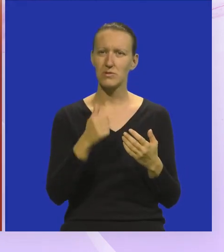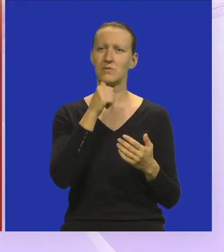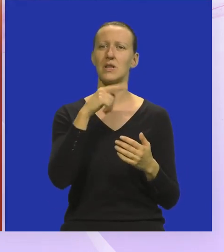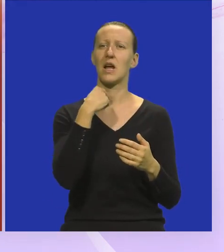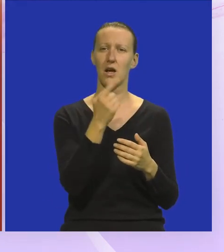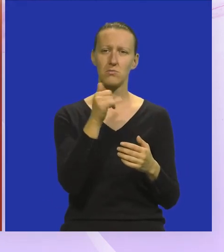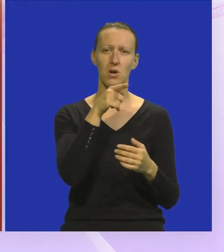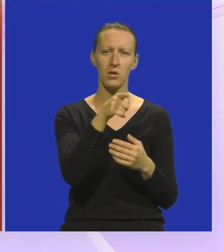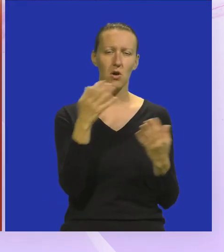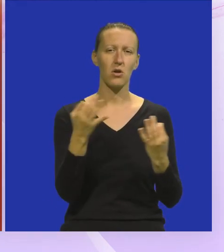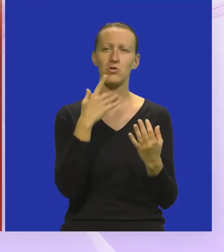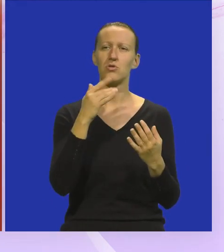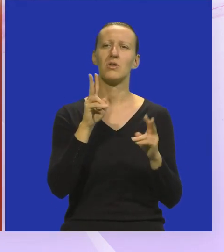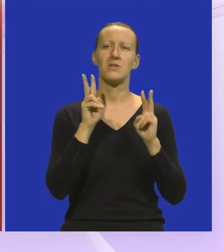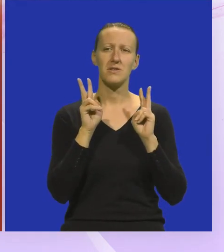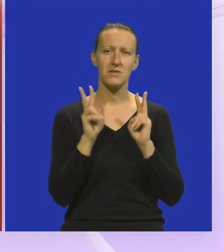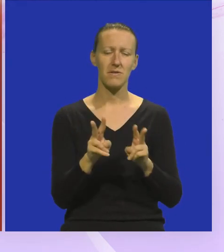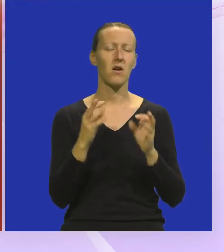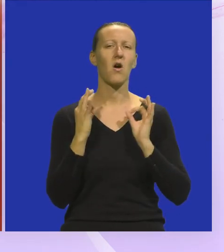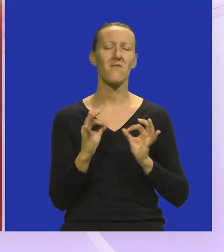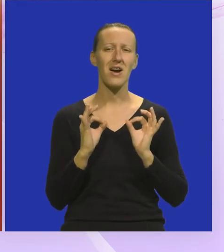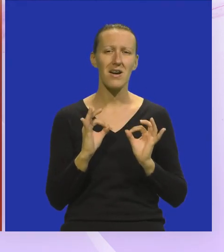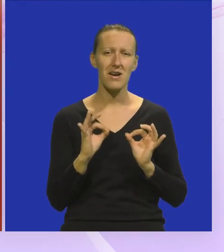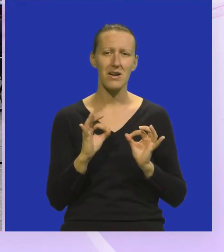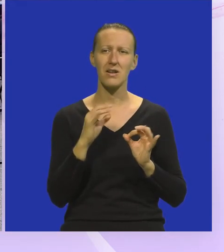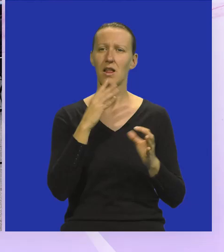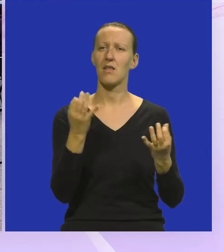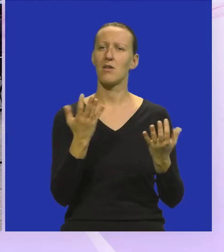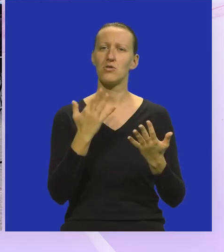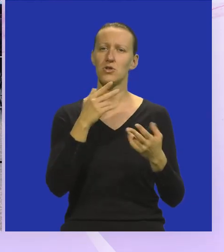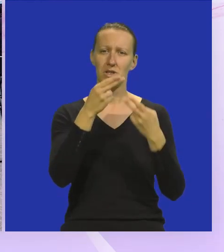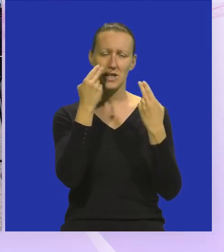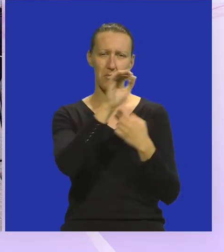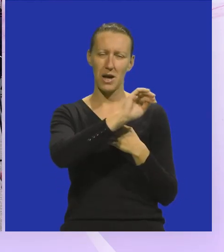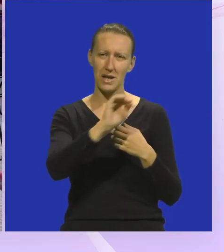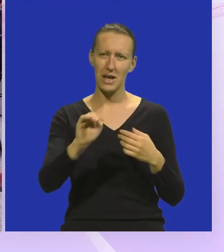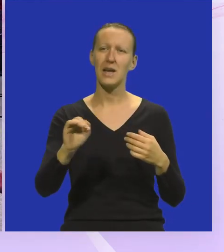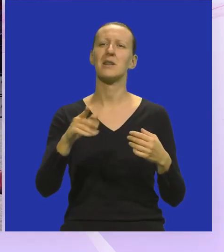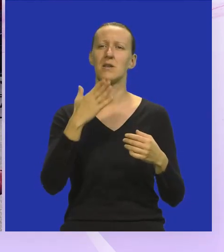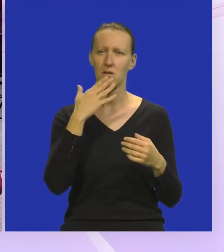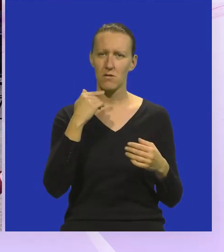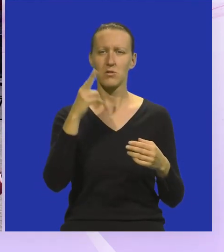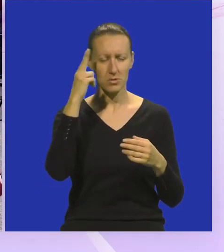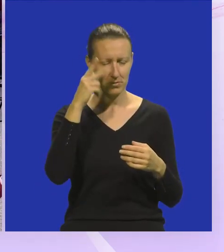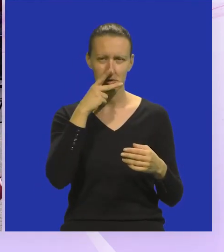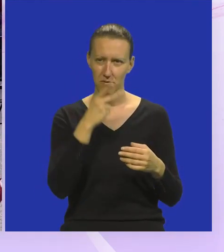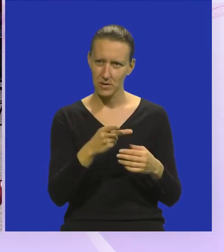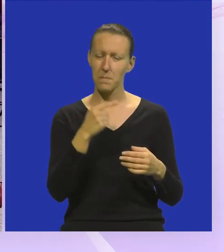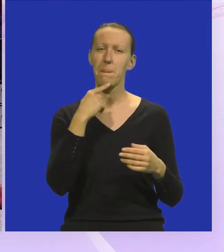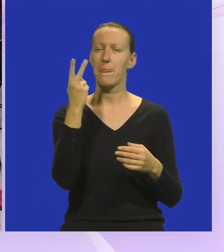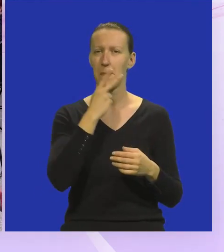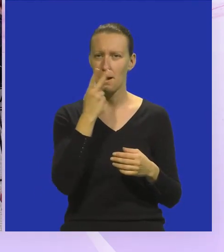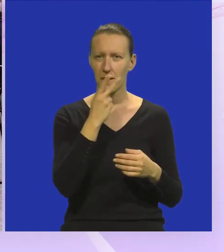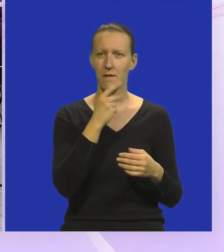da kažem da je to nešto što je izuzetno kvalitetno, nešto što će slijepa djeca i tekako prepoznati, a